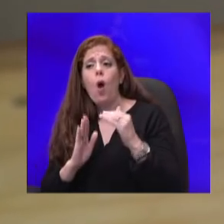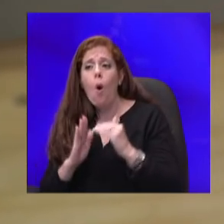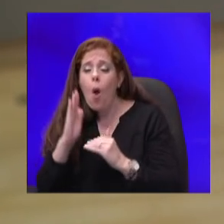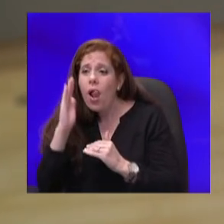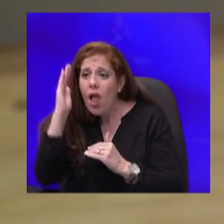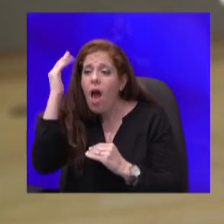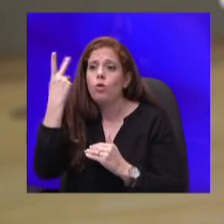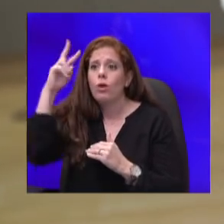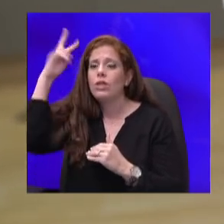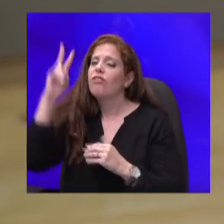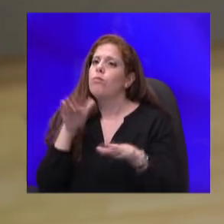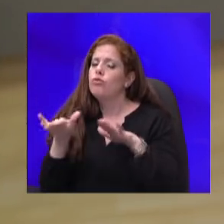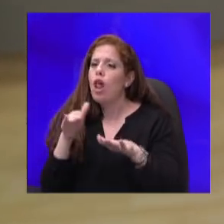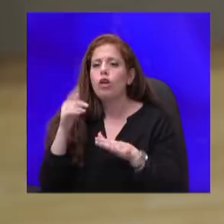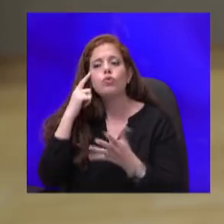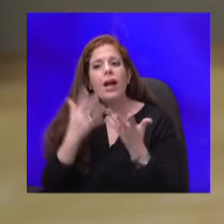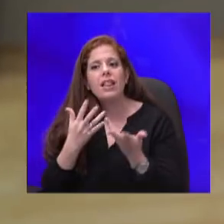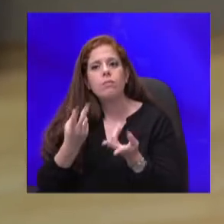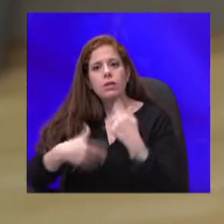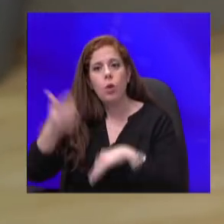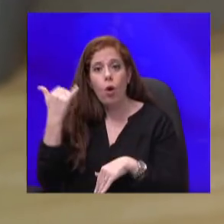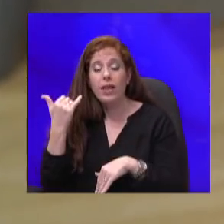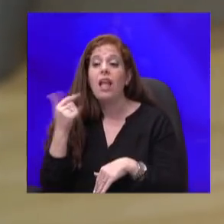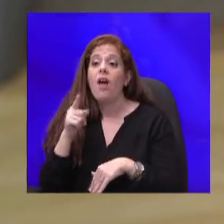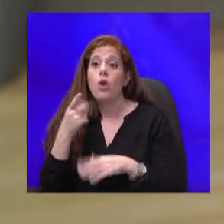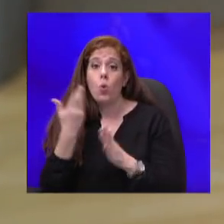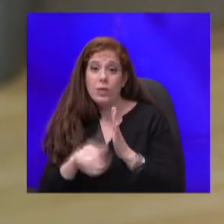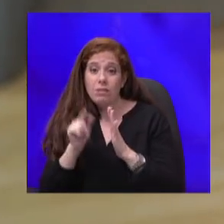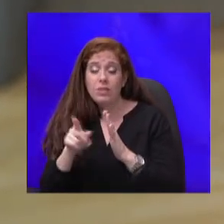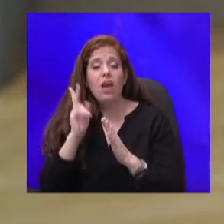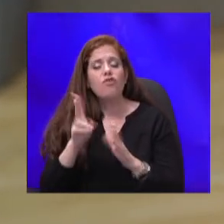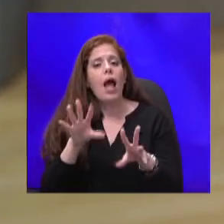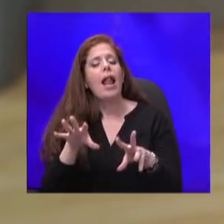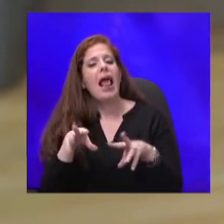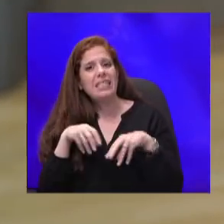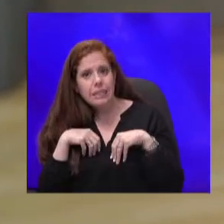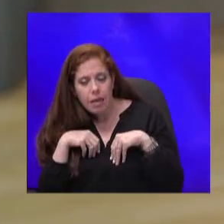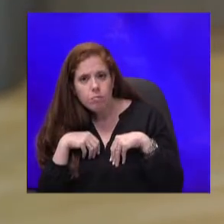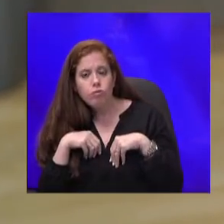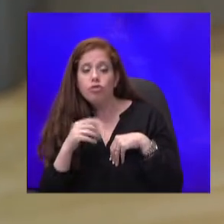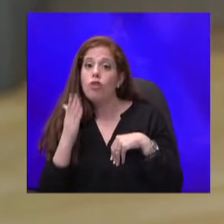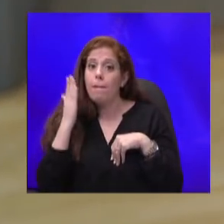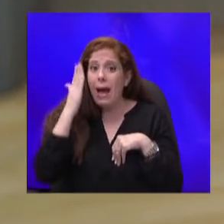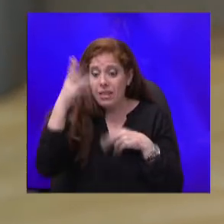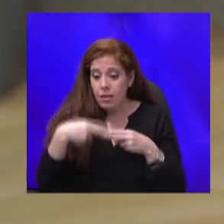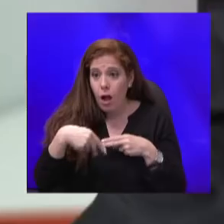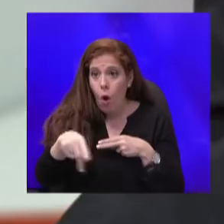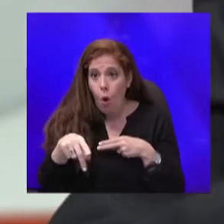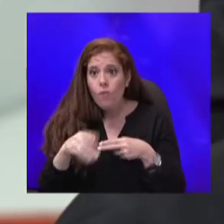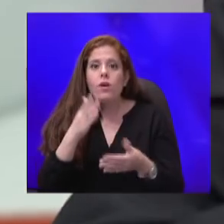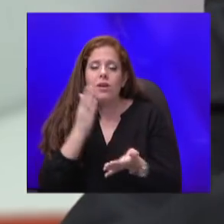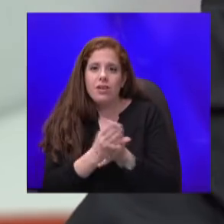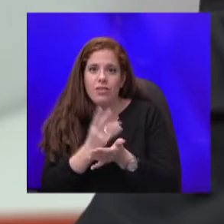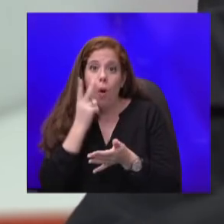אבל חוץ מהעניין הספציפי הזה, אפשר להסכים שבעתיד הנראה לעין כבר רואים את הנקודה שממנה אנחנו מתחילים לניטו 6, נכון?